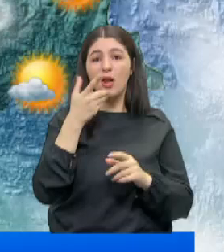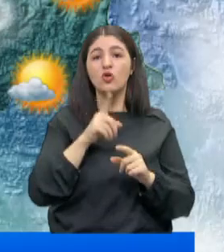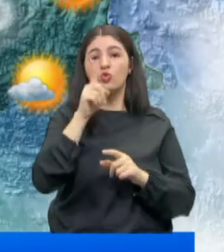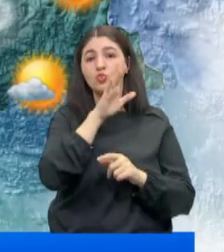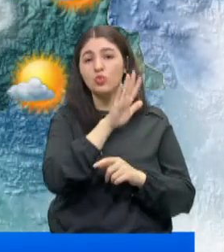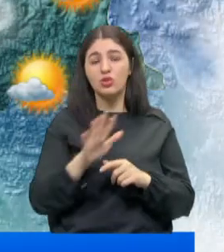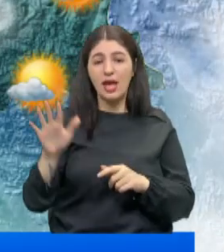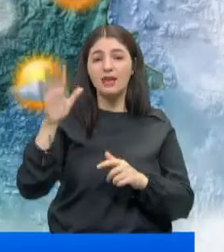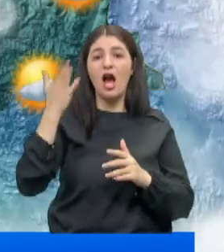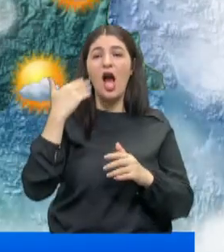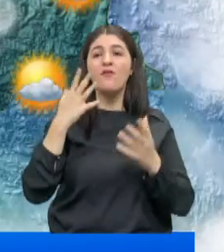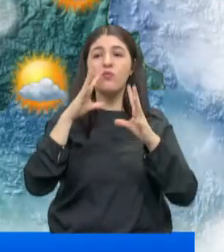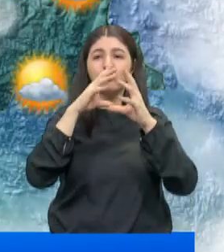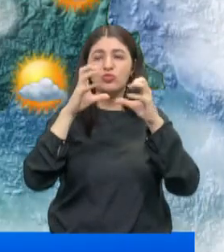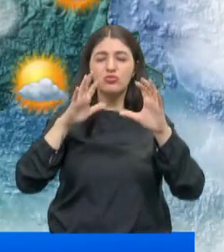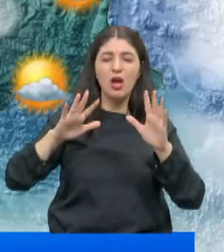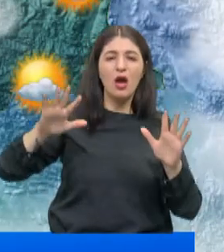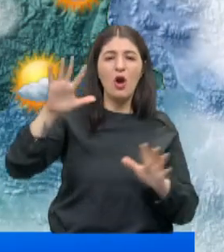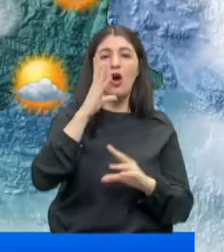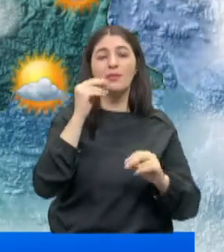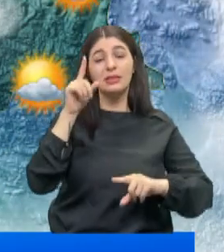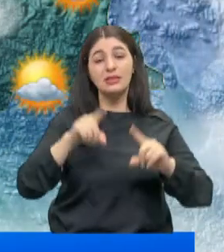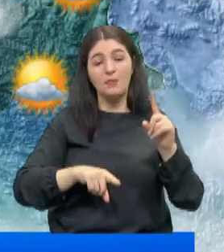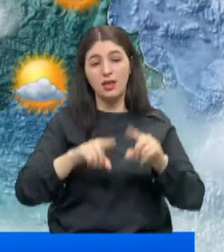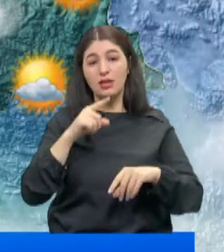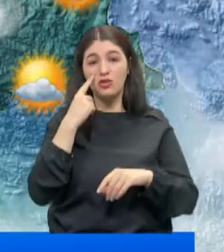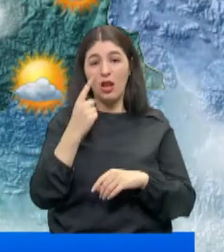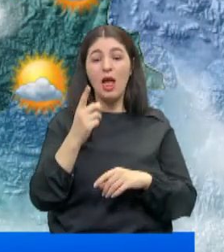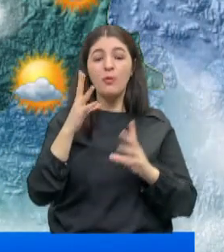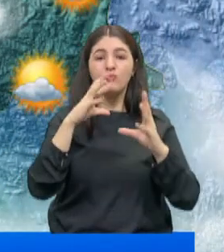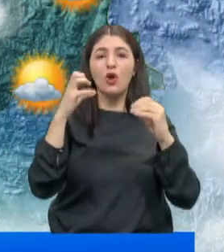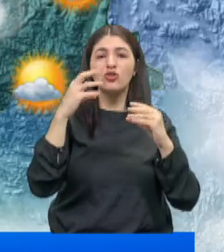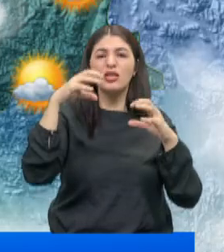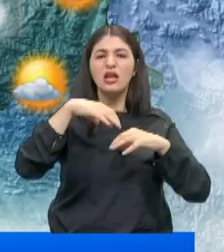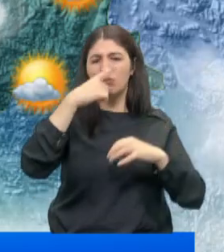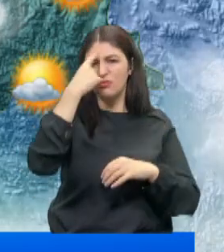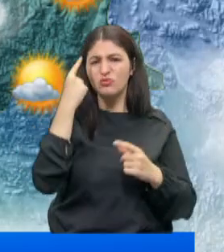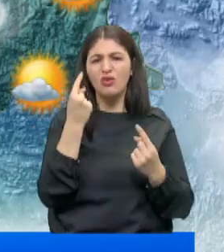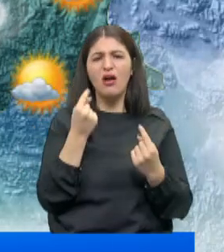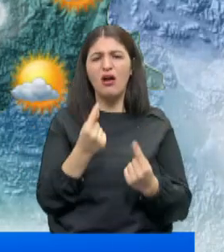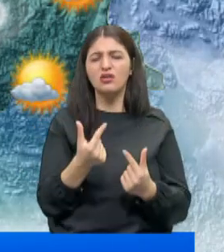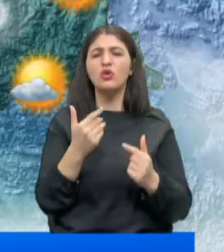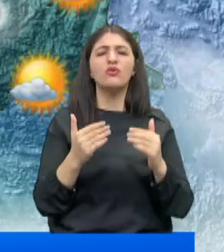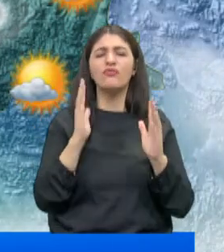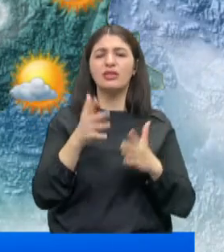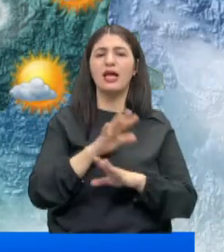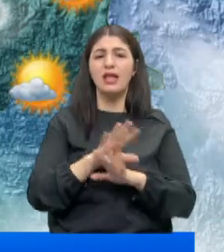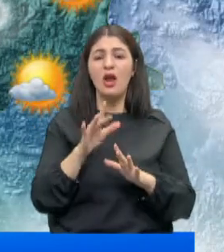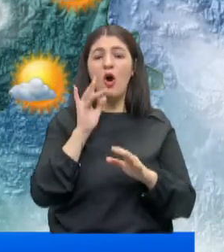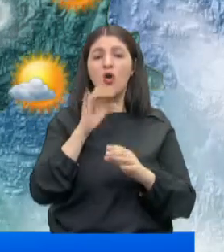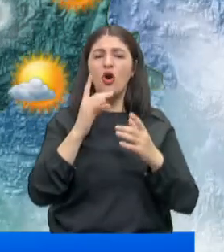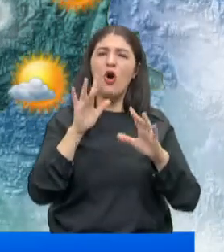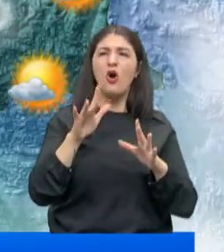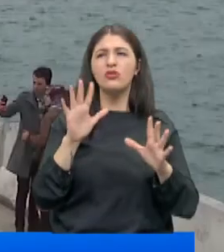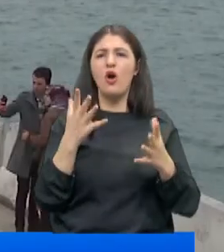'nın kuzey hattında gökyüzü bulutlarla kaplanabilir zamanla. Ancak bulutların taşıdığı yağış ihtimali çok yüksek değil Marmara'da. Orta